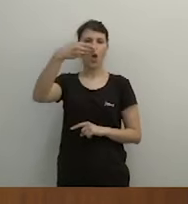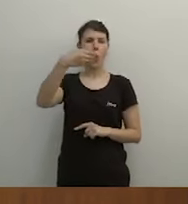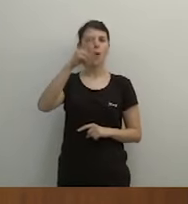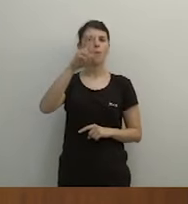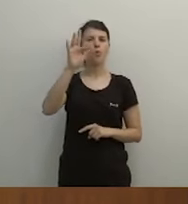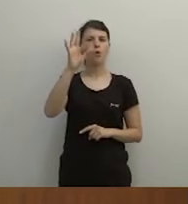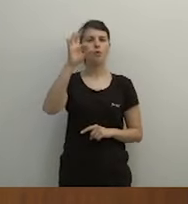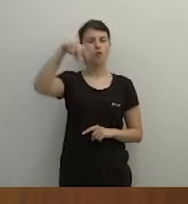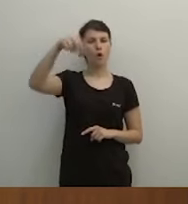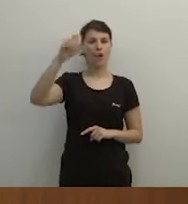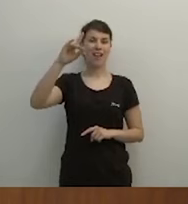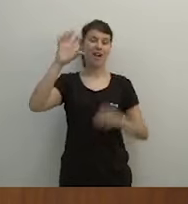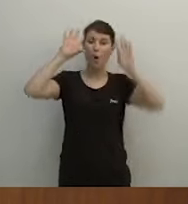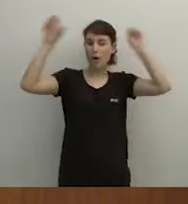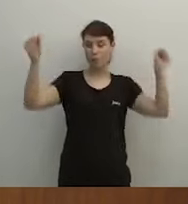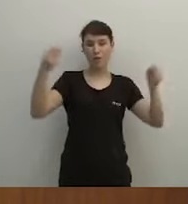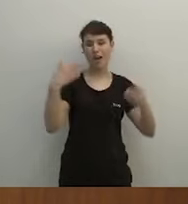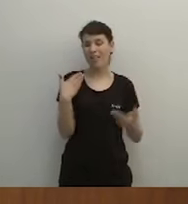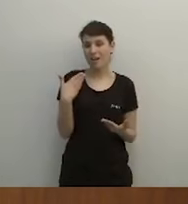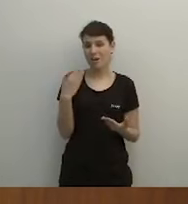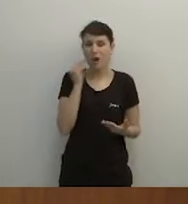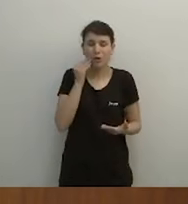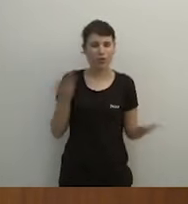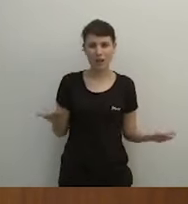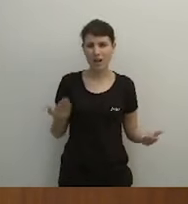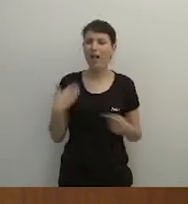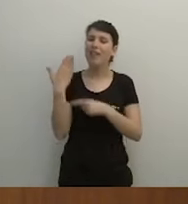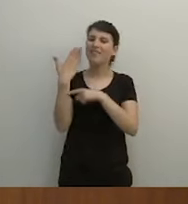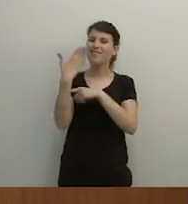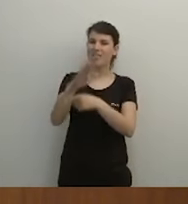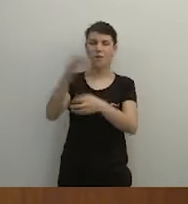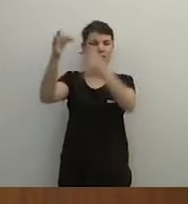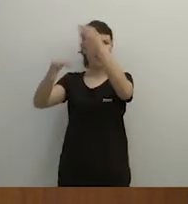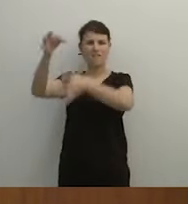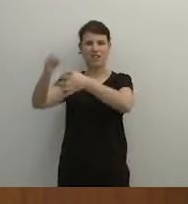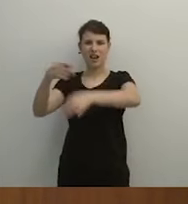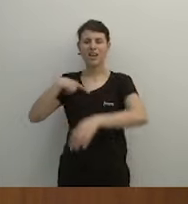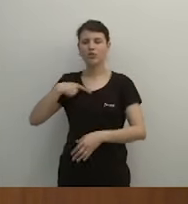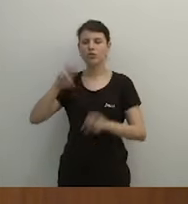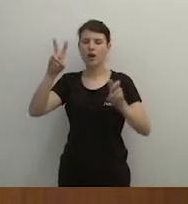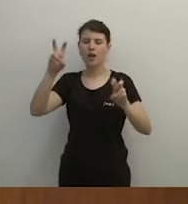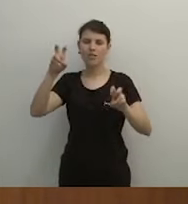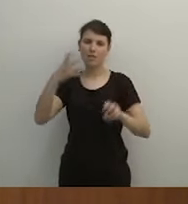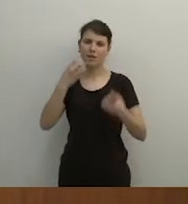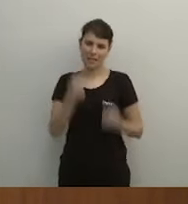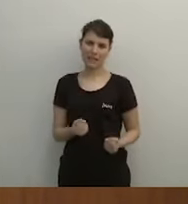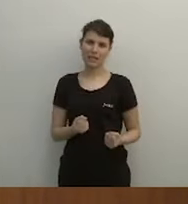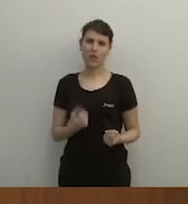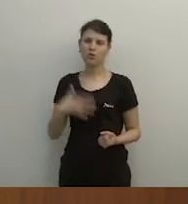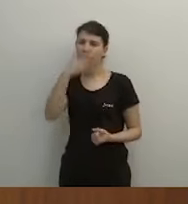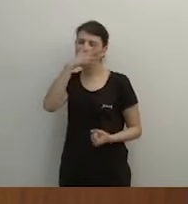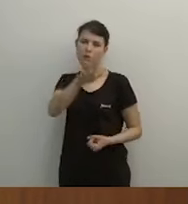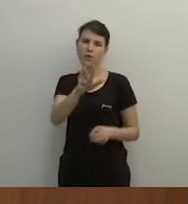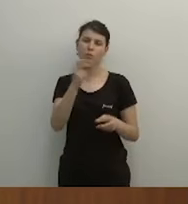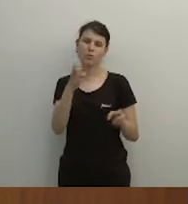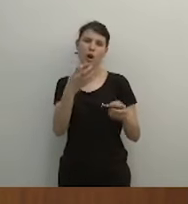Demostra que es pren seriosament a la Fiscalia. Demostra que es pren seriosament aquesta denúncia de presumpta